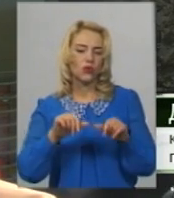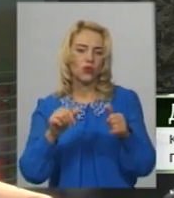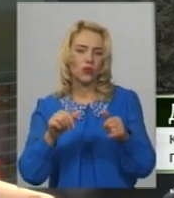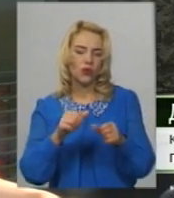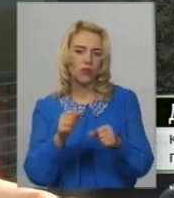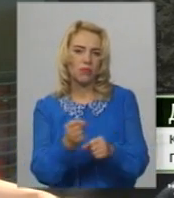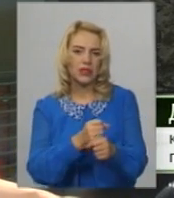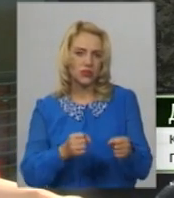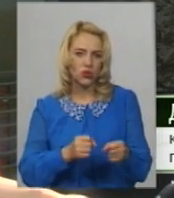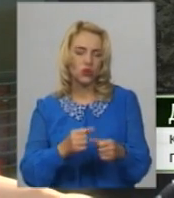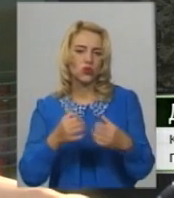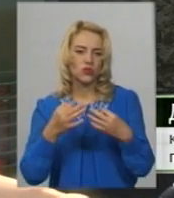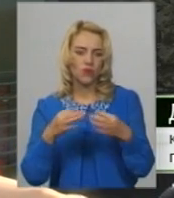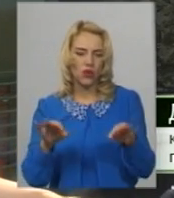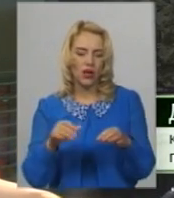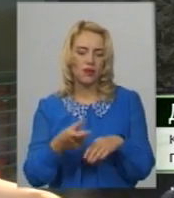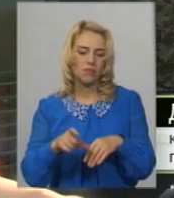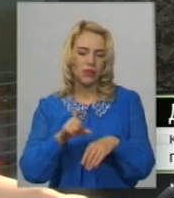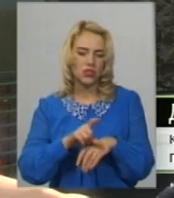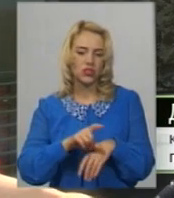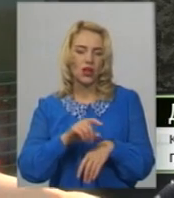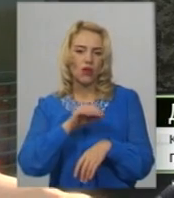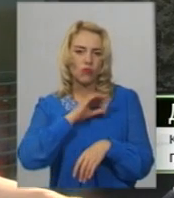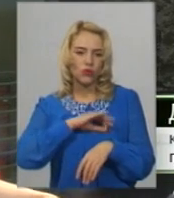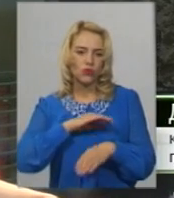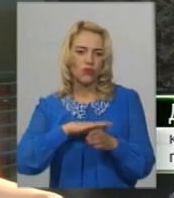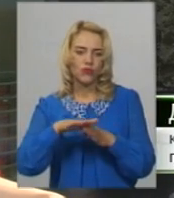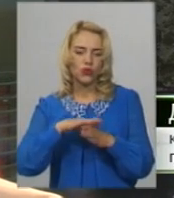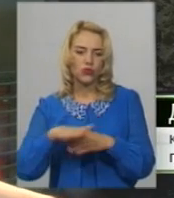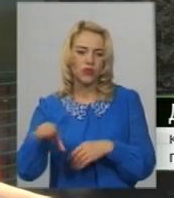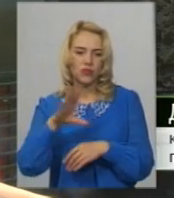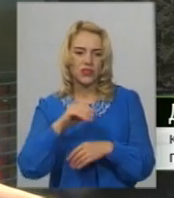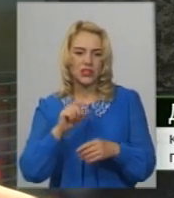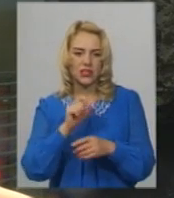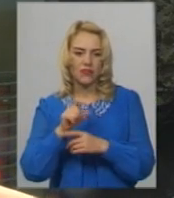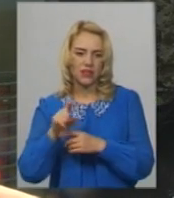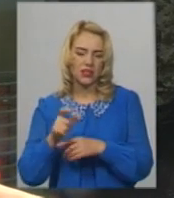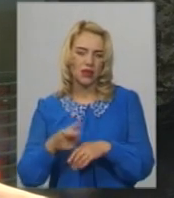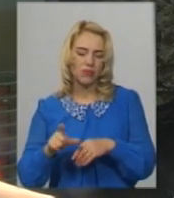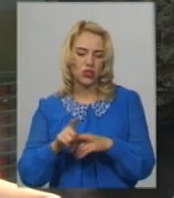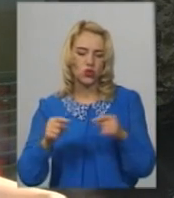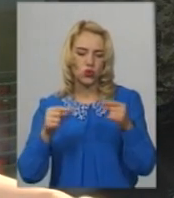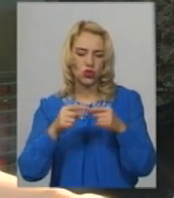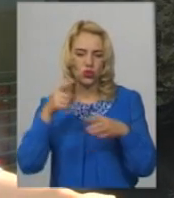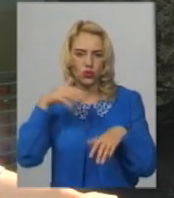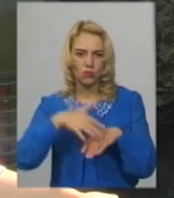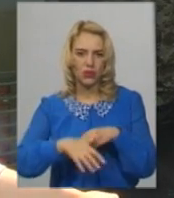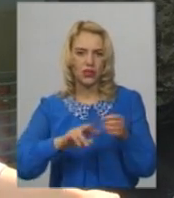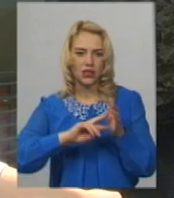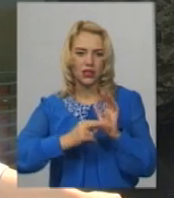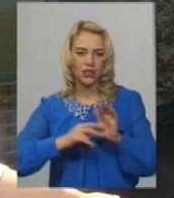більш продуктивно виконувати всі завдання, більш точно розуміти тактику дій,